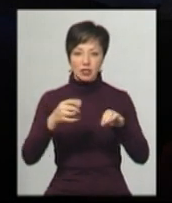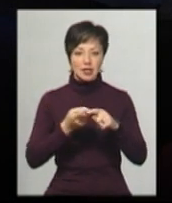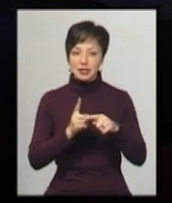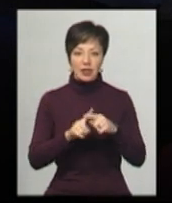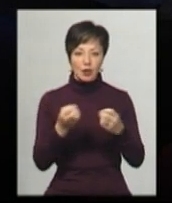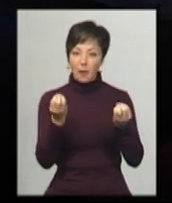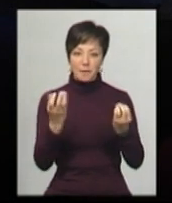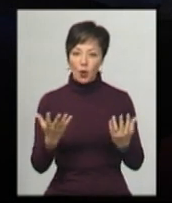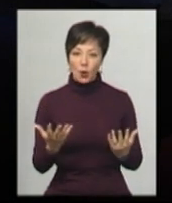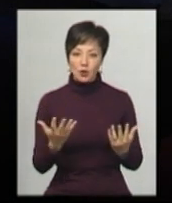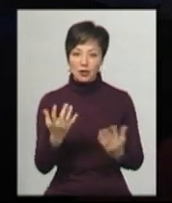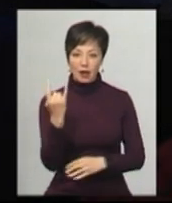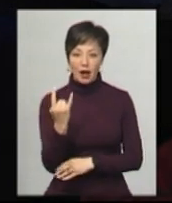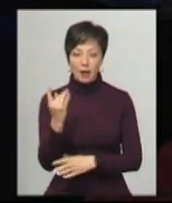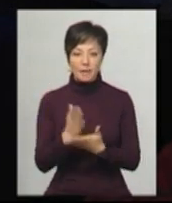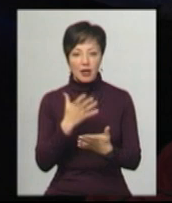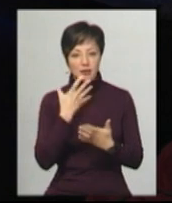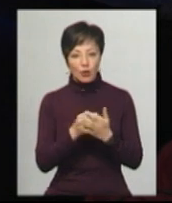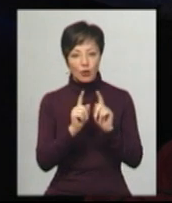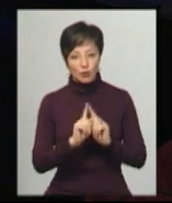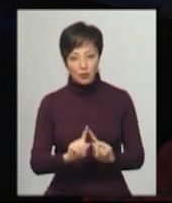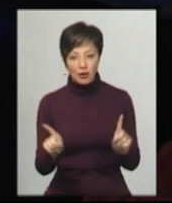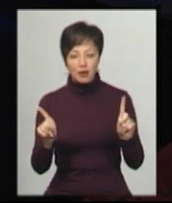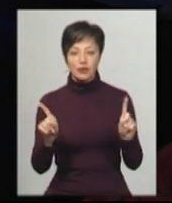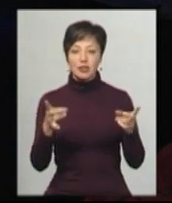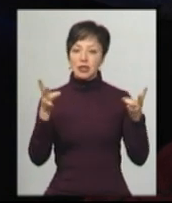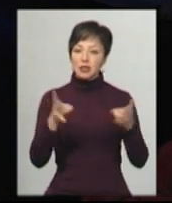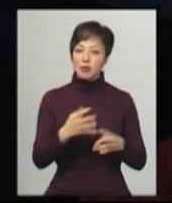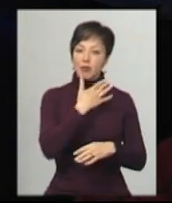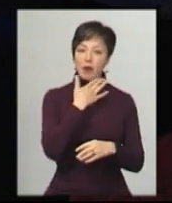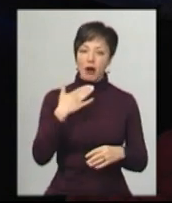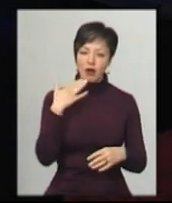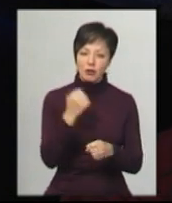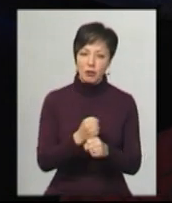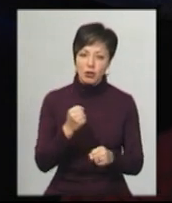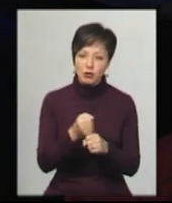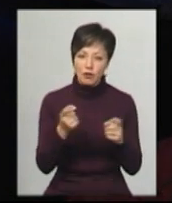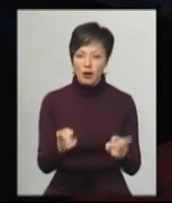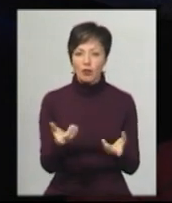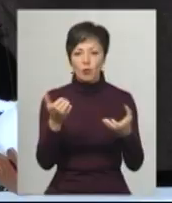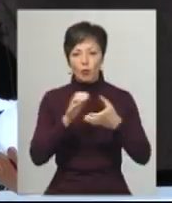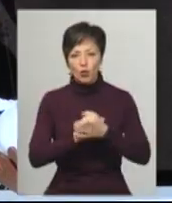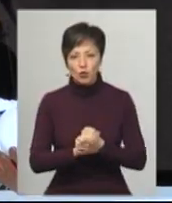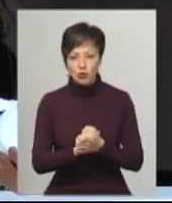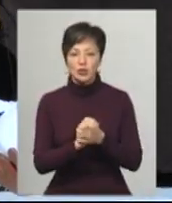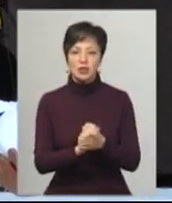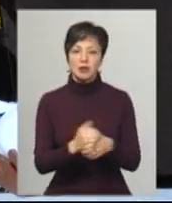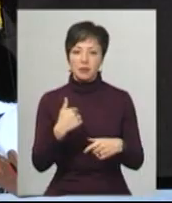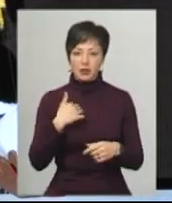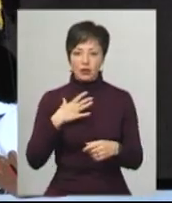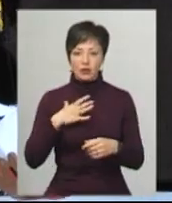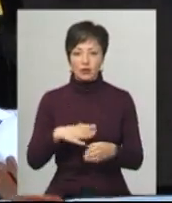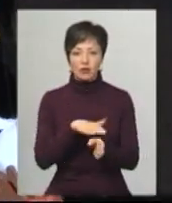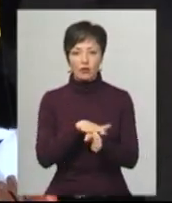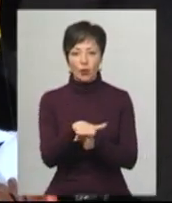зовсім простенька, вона має свої особливості, треба з нею багато працювати, подружитися з нею. Мені довелося